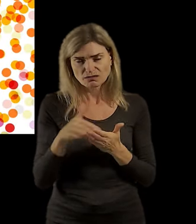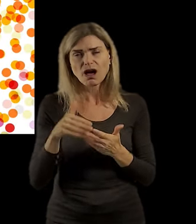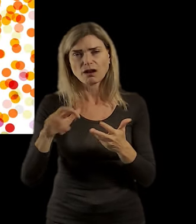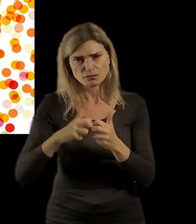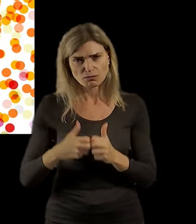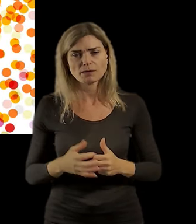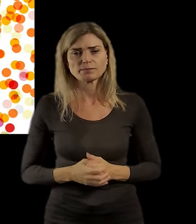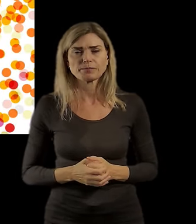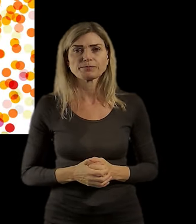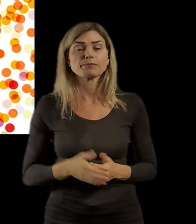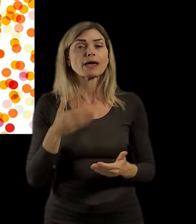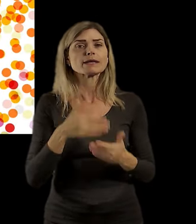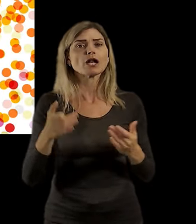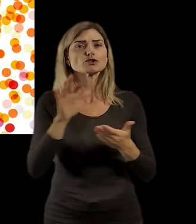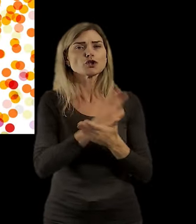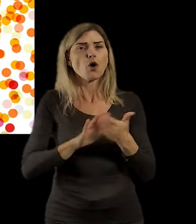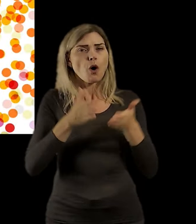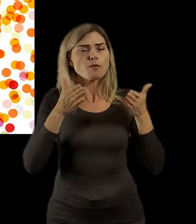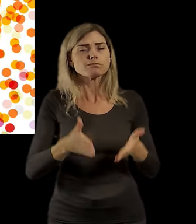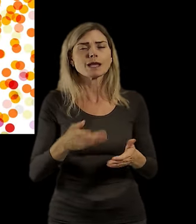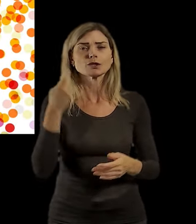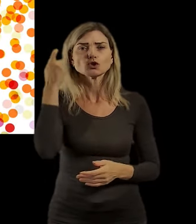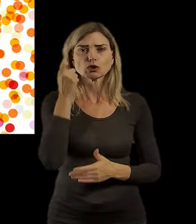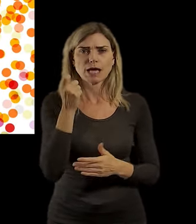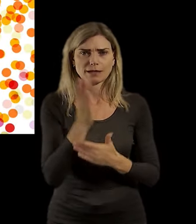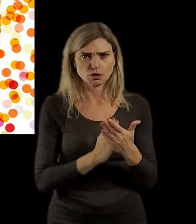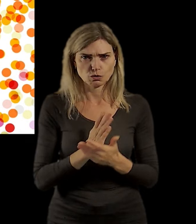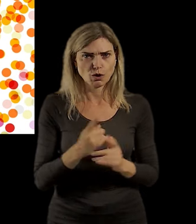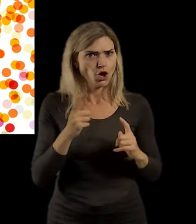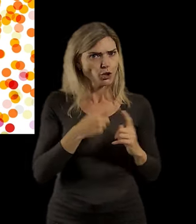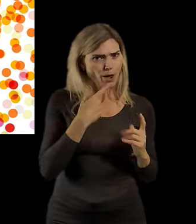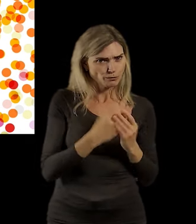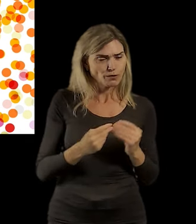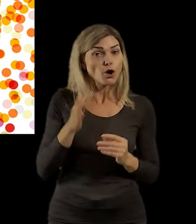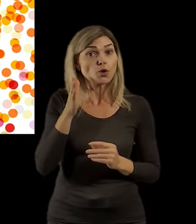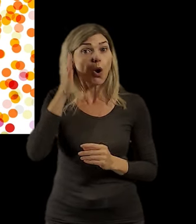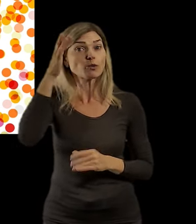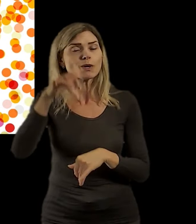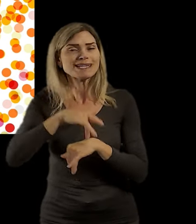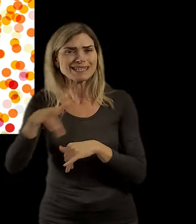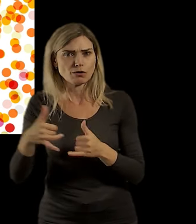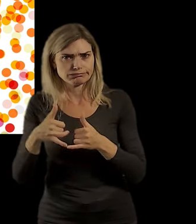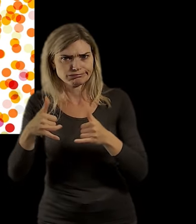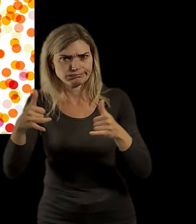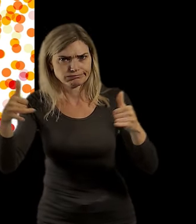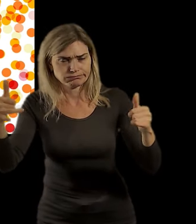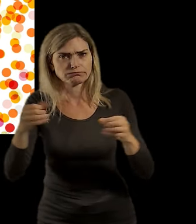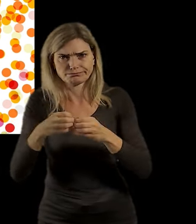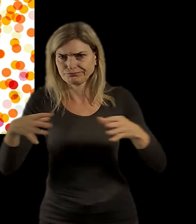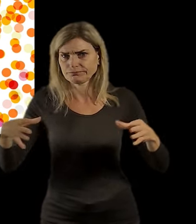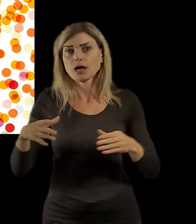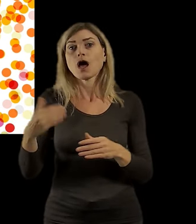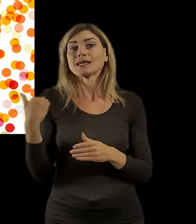v sociální službě je také velké téma. Jak říkal Tomáš, tak počet seniorů bude zrůstat, hlavně těch nad 80